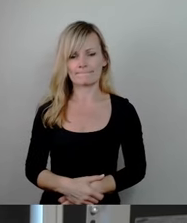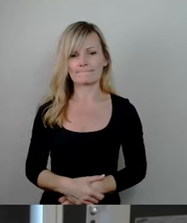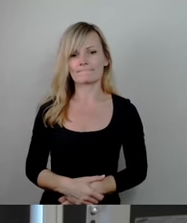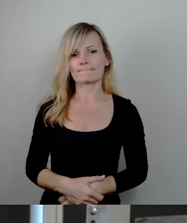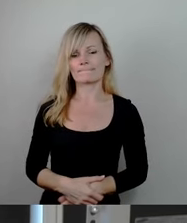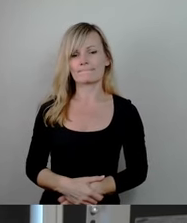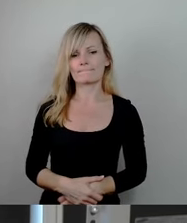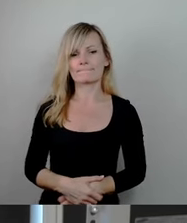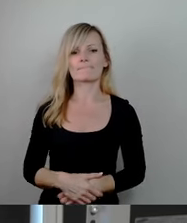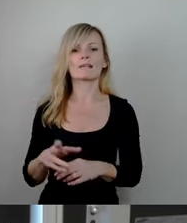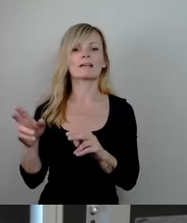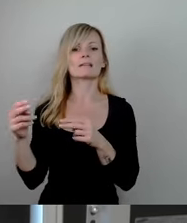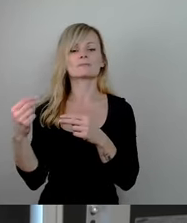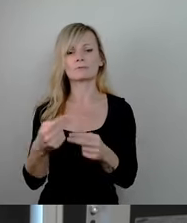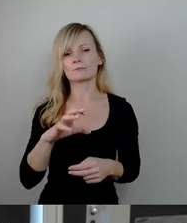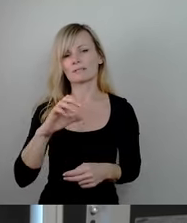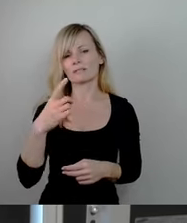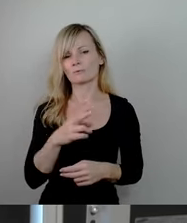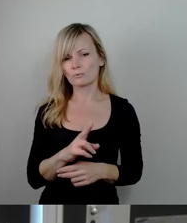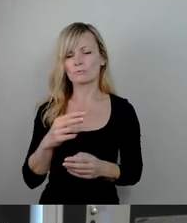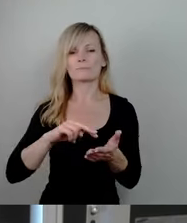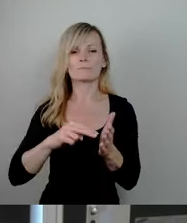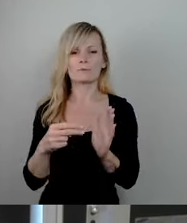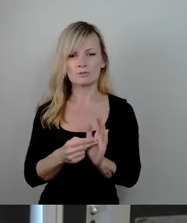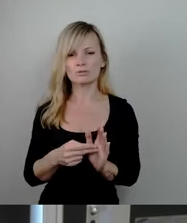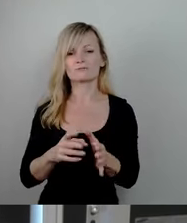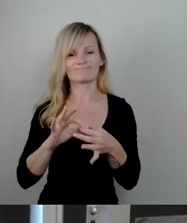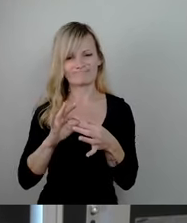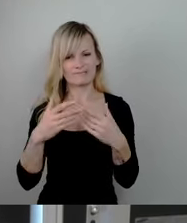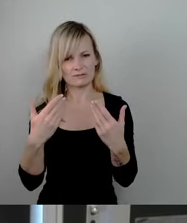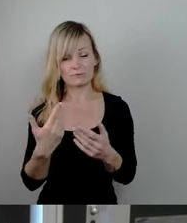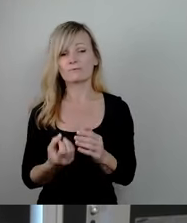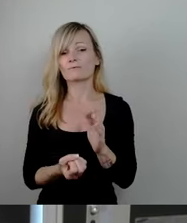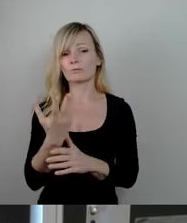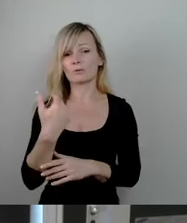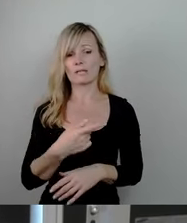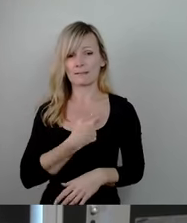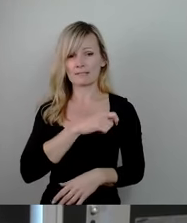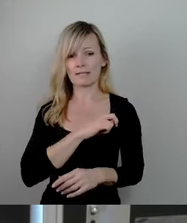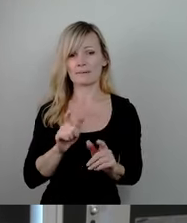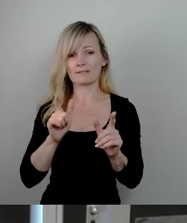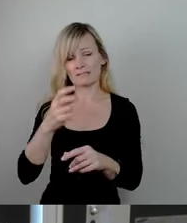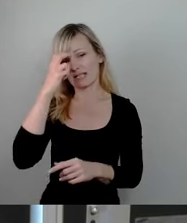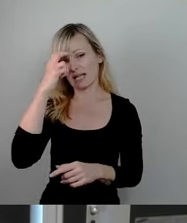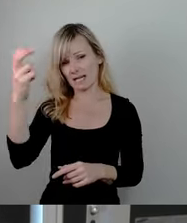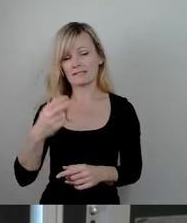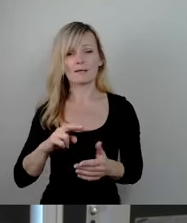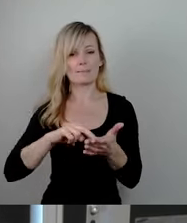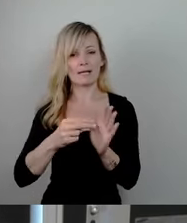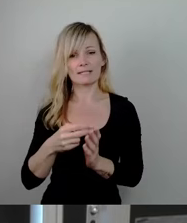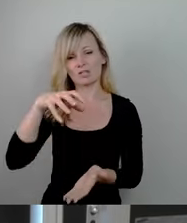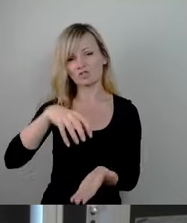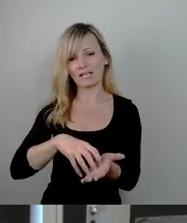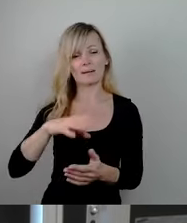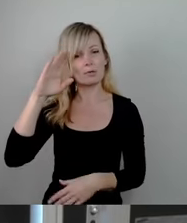Zurück zur Citywache, zurück zur CDU, zurück zum politischen Plänenflug. Im Frühjahr wurden im Kriminalpräventiven Rat die Pläne von Stadt und Polizei vorgestellt.